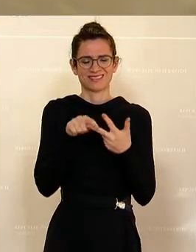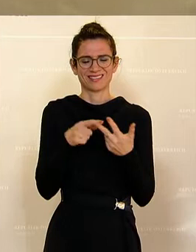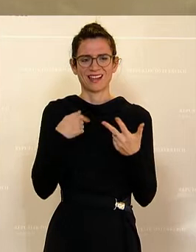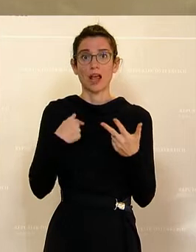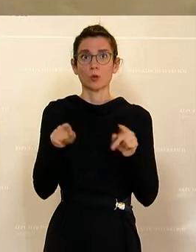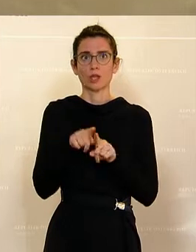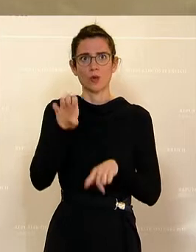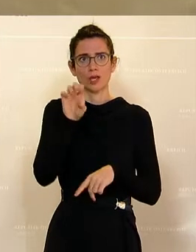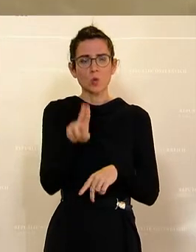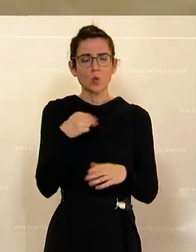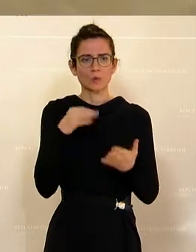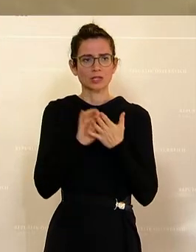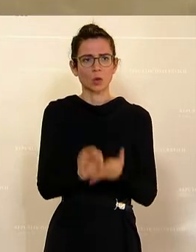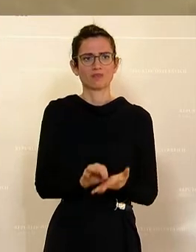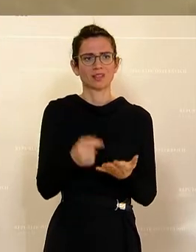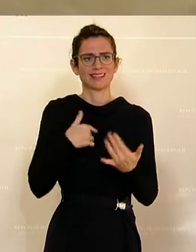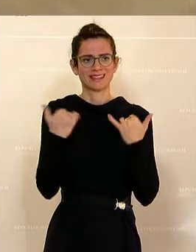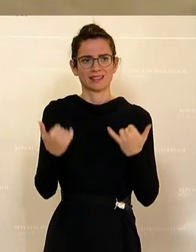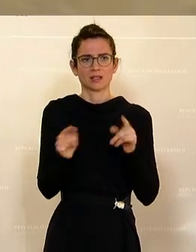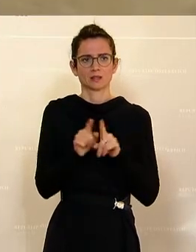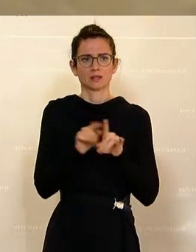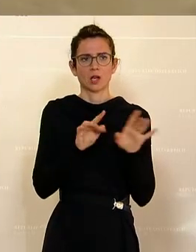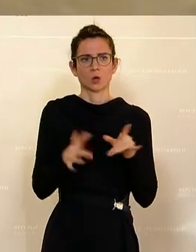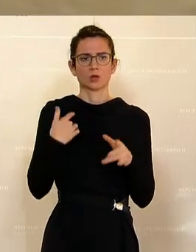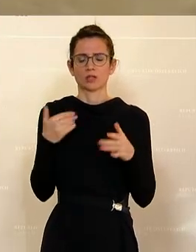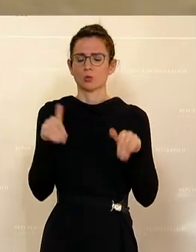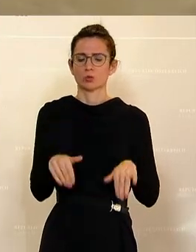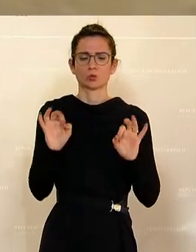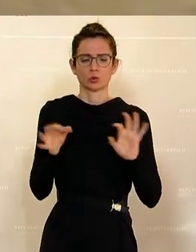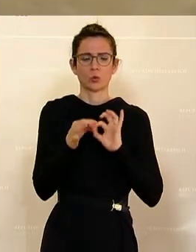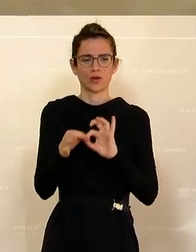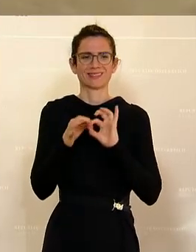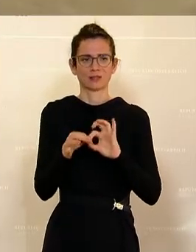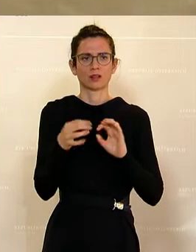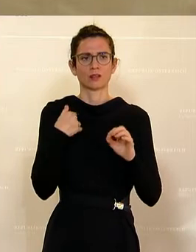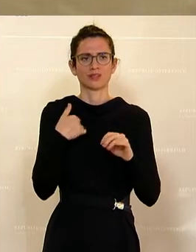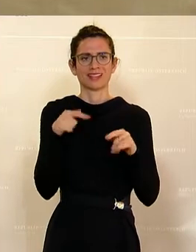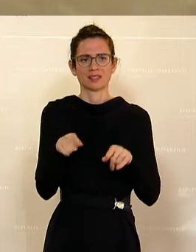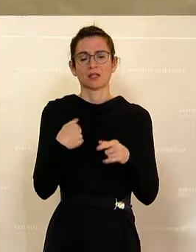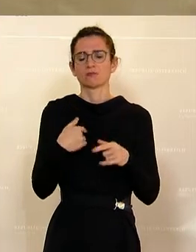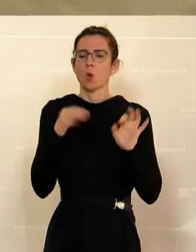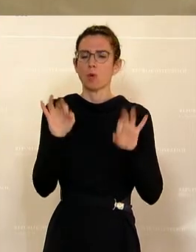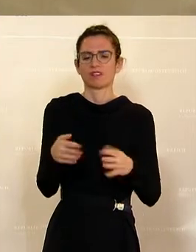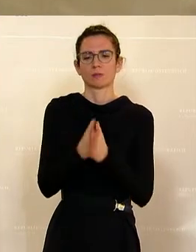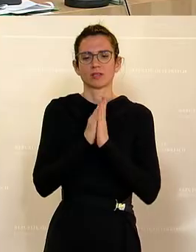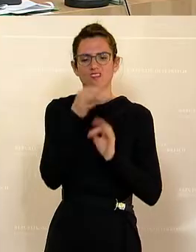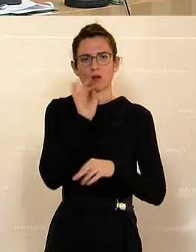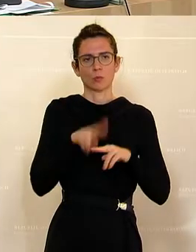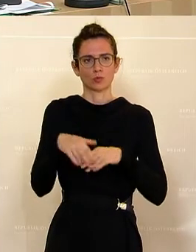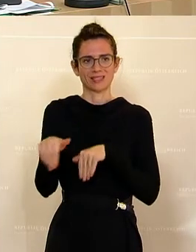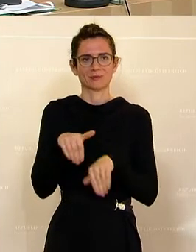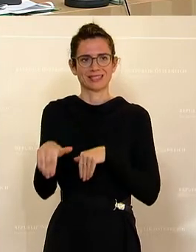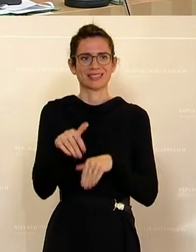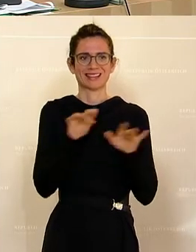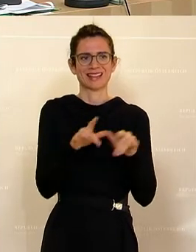die EU betroffen ist. Also ich glaube, es geht halt für uns jetzt auch um eine Koordinierung. Und ich darf Ihnen diese höfliche Bitte, Frau Bundesminister, mitgeben.